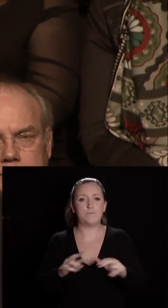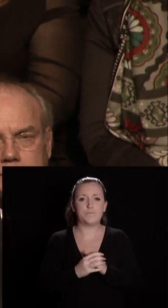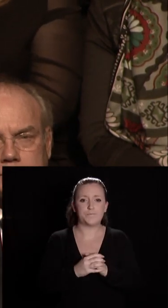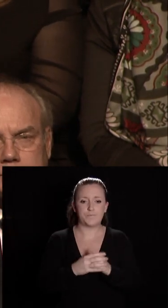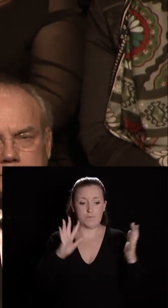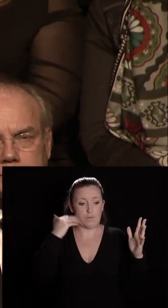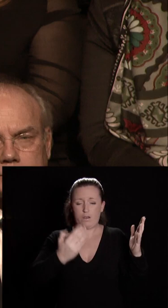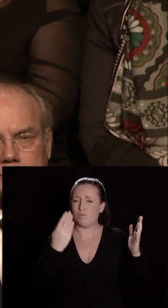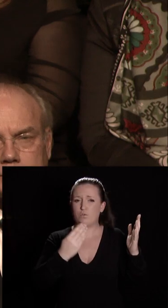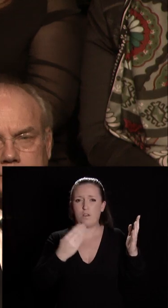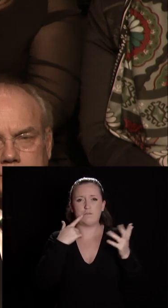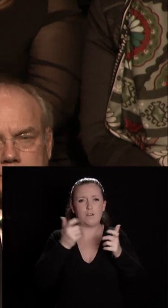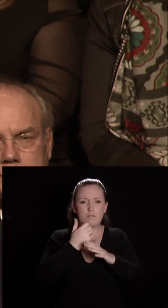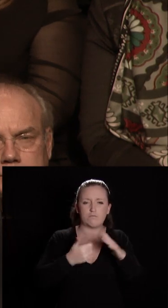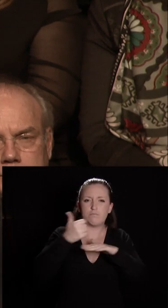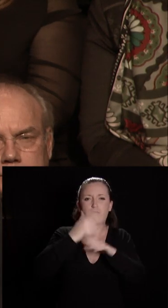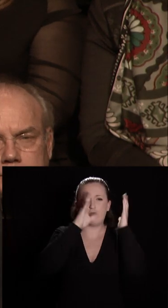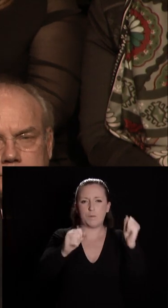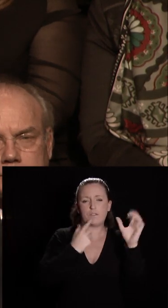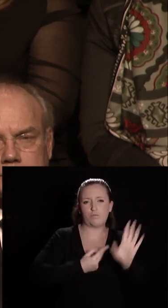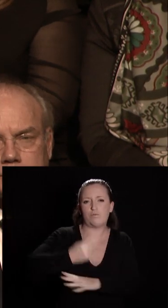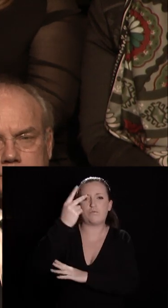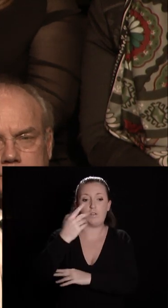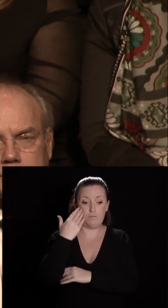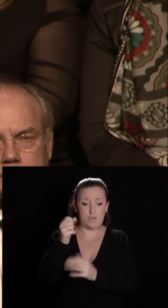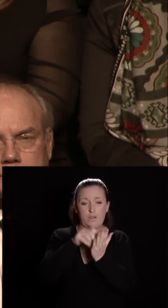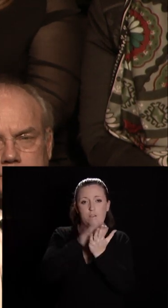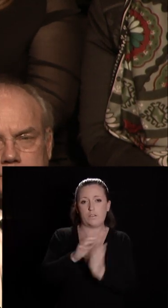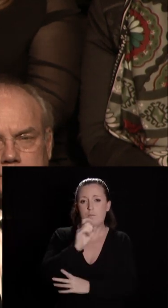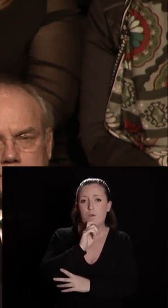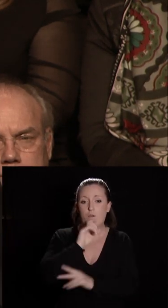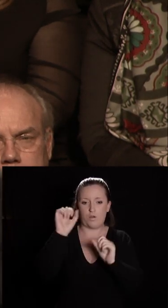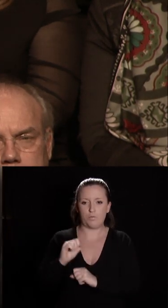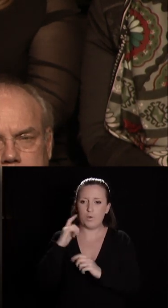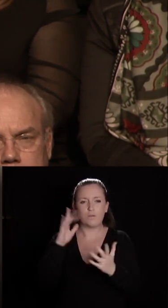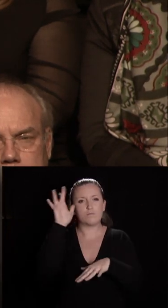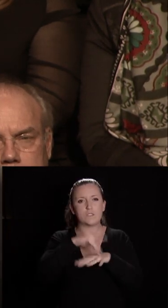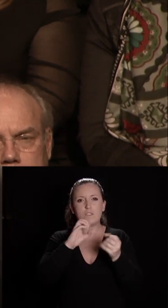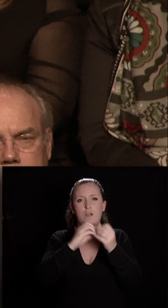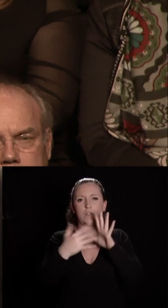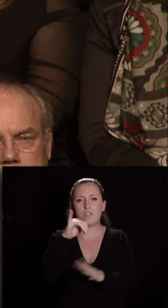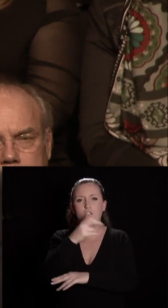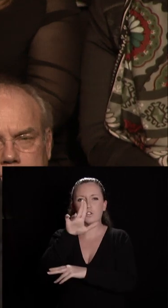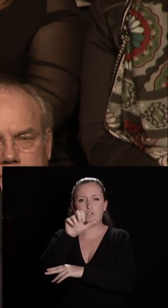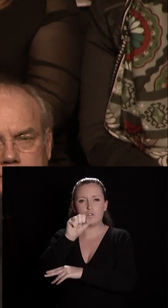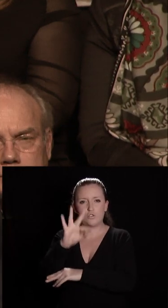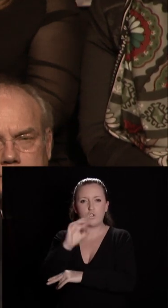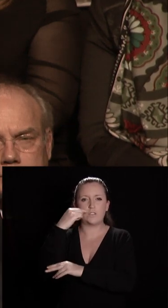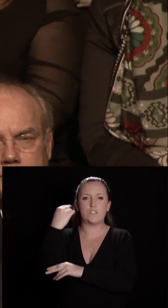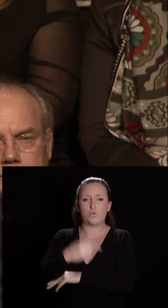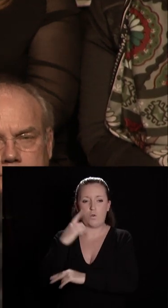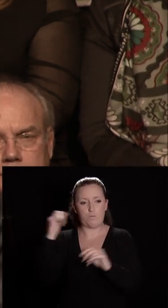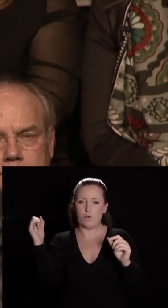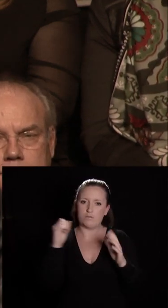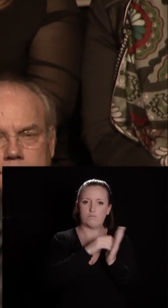plus d'ambassadeurs. Si vous n'êtes pas encore inscrits, rendez-vous sur le site de Just Dijon pour le faire. Nous avons besoin de vous.